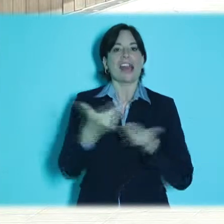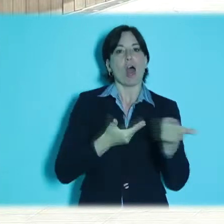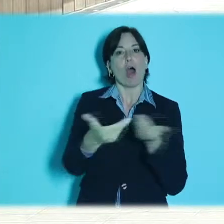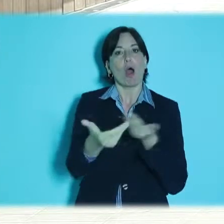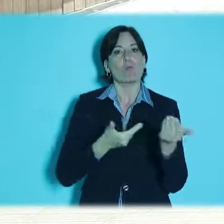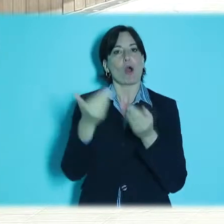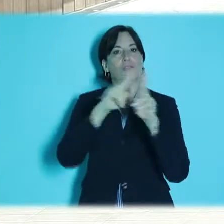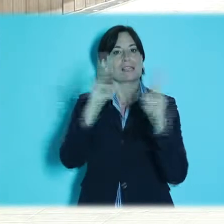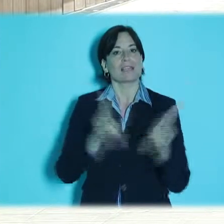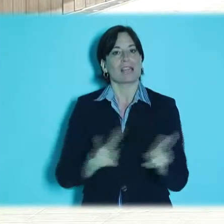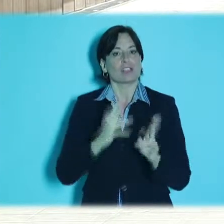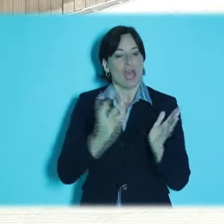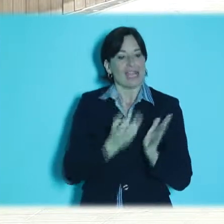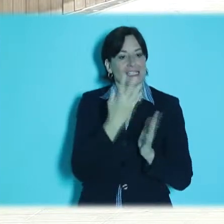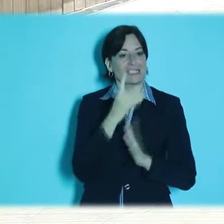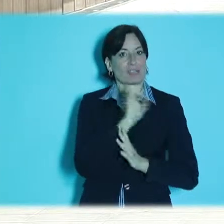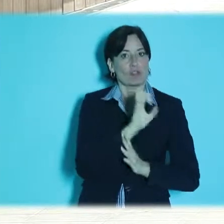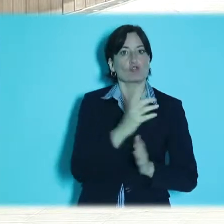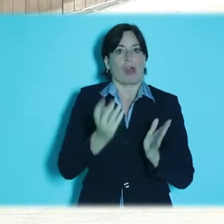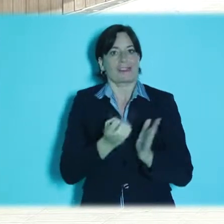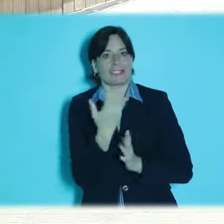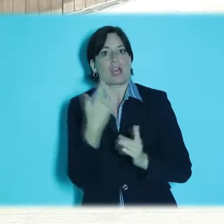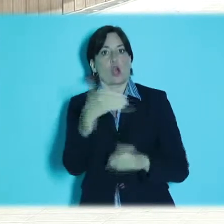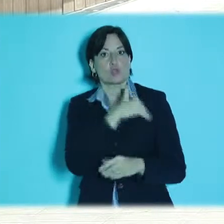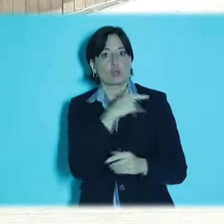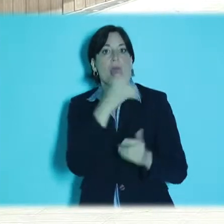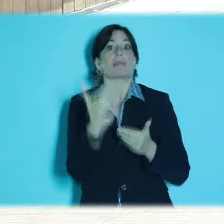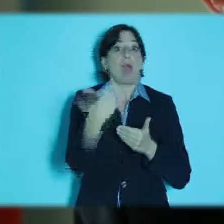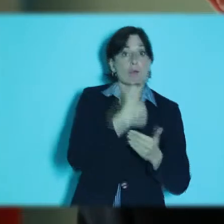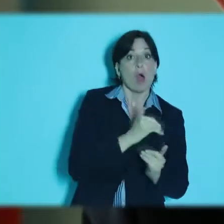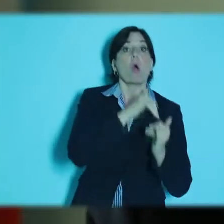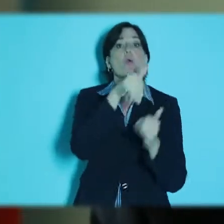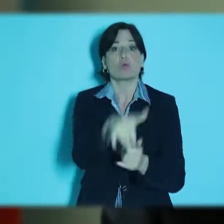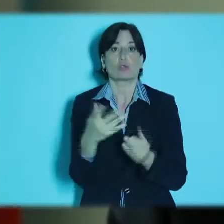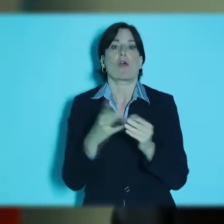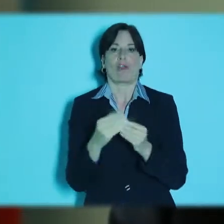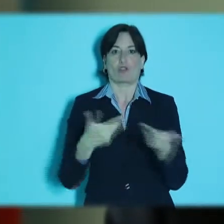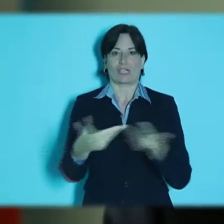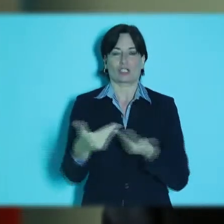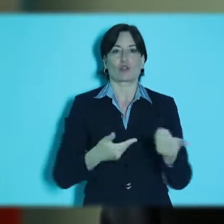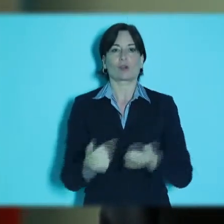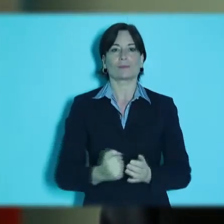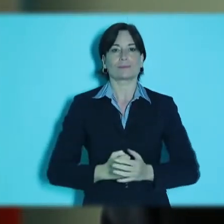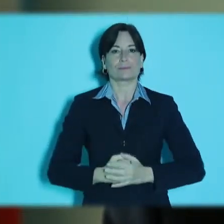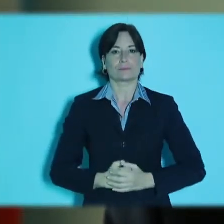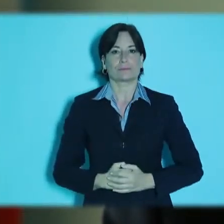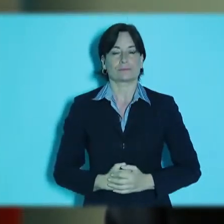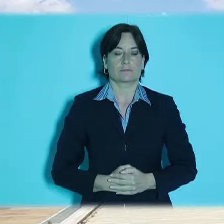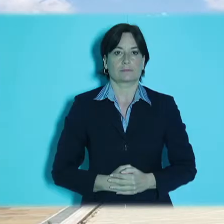favoriscono i rapporti internazionali delle nostre iniziative, sia dei docenti che degli studenti, tanto in entrata